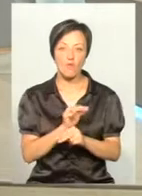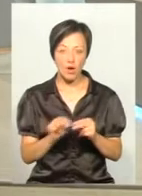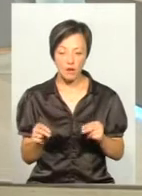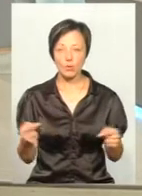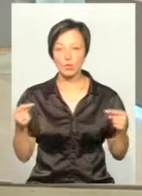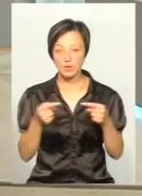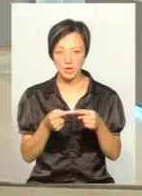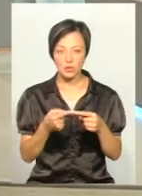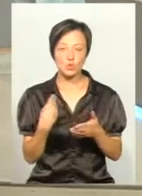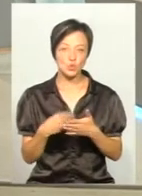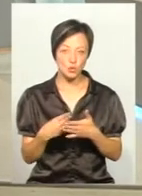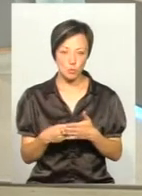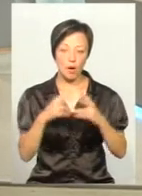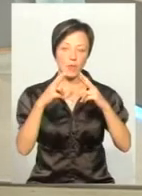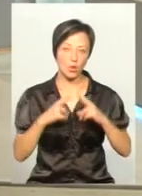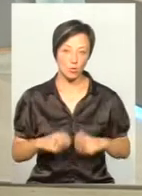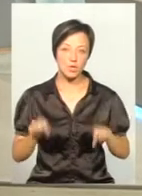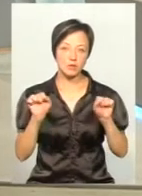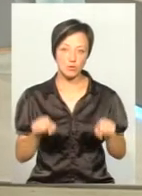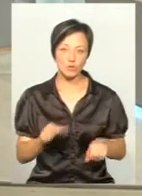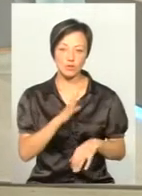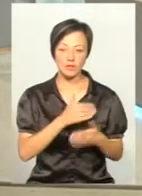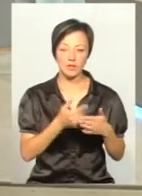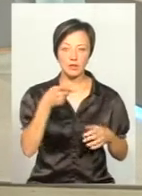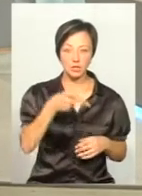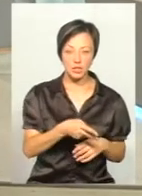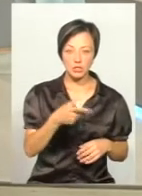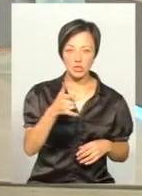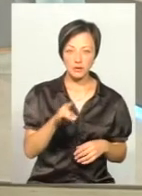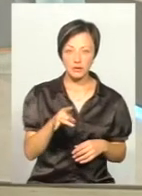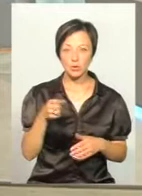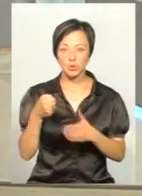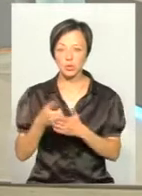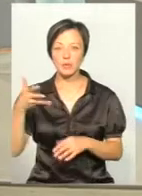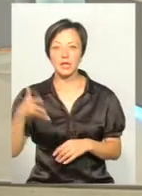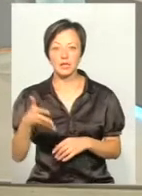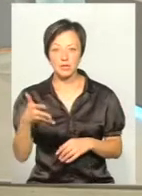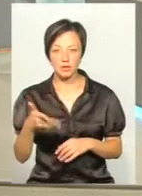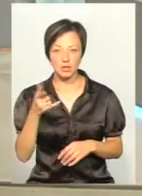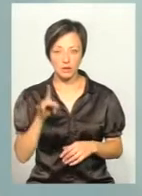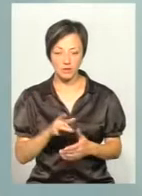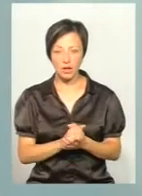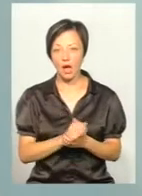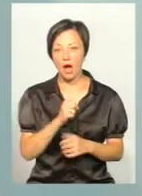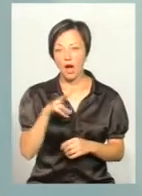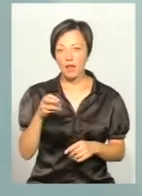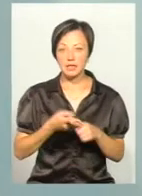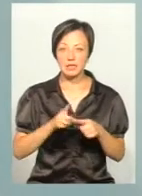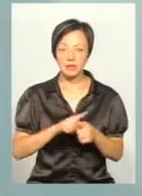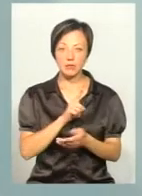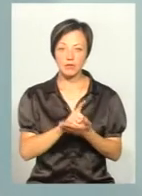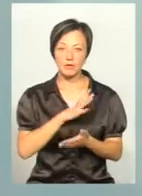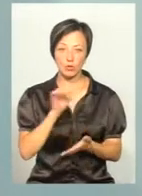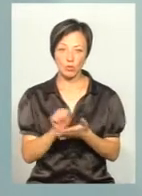однозначно, сума при розгляді може сягати від 2 тисяч гривень і до 5 тисяч гривень. Але це повинен бути